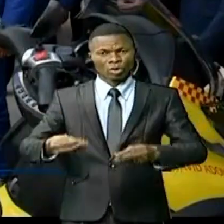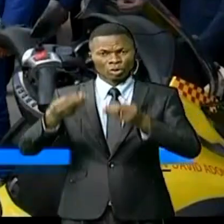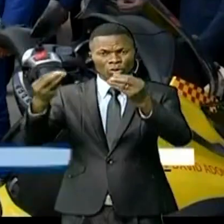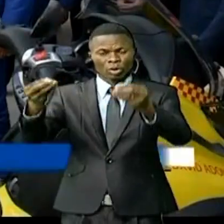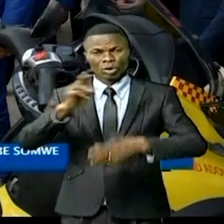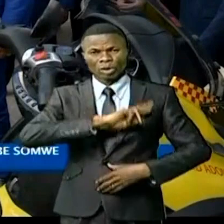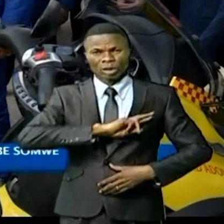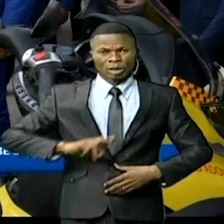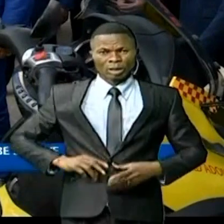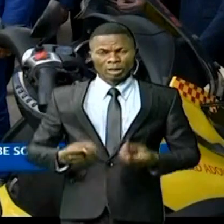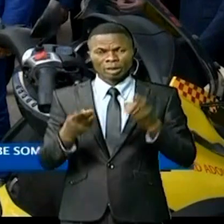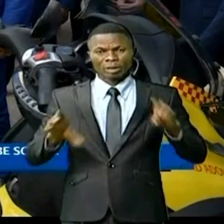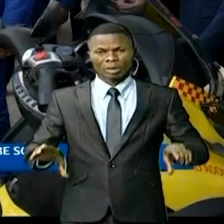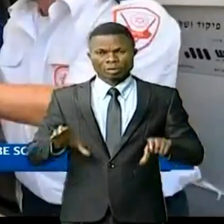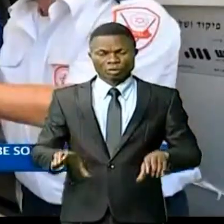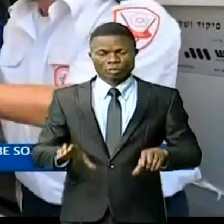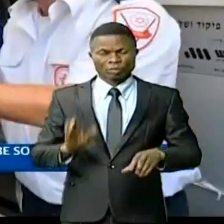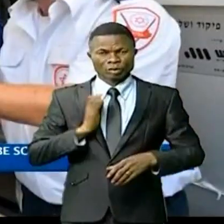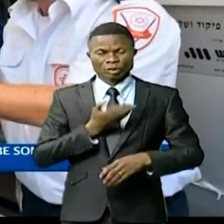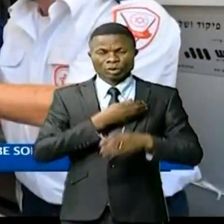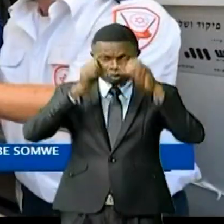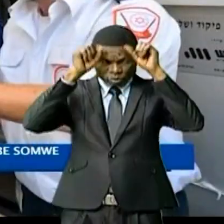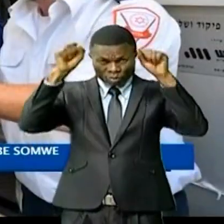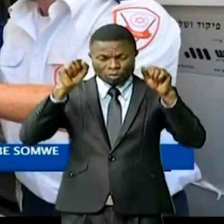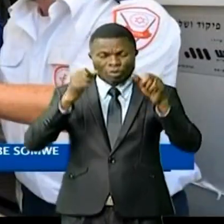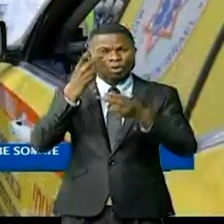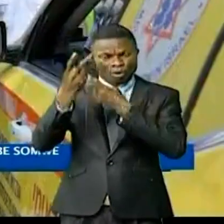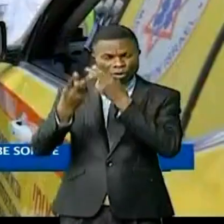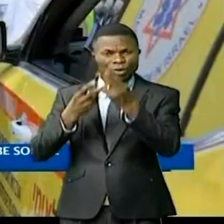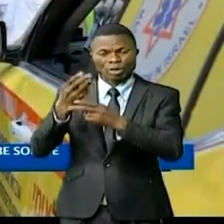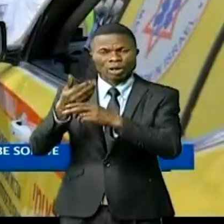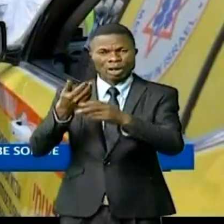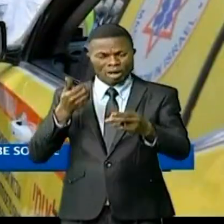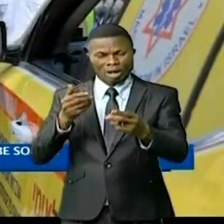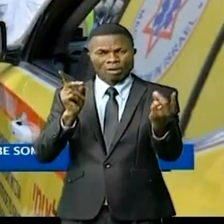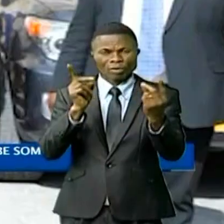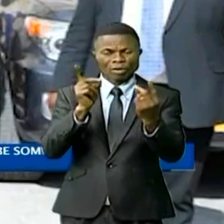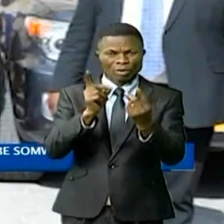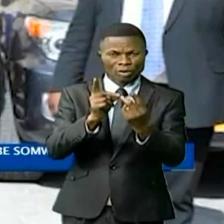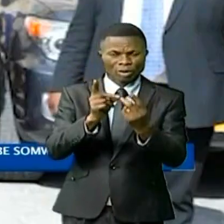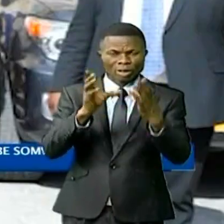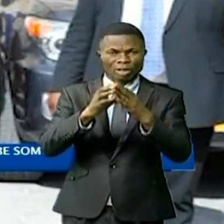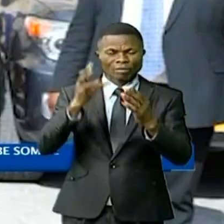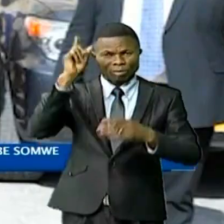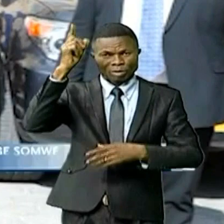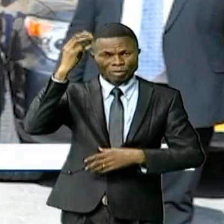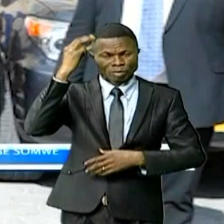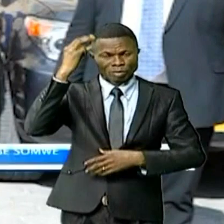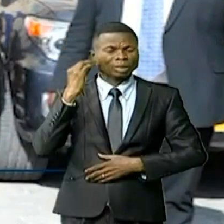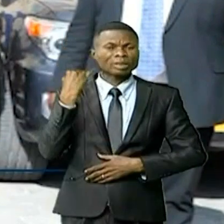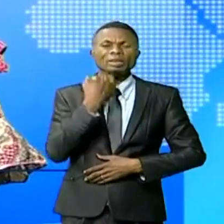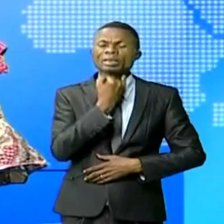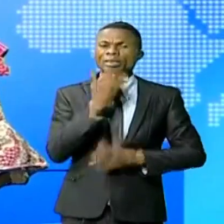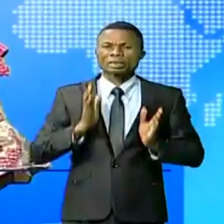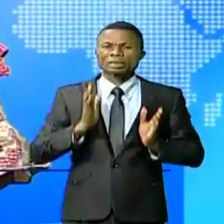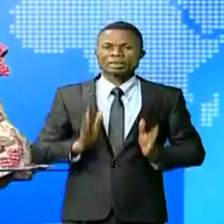RDC. Le président de la République les a visités avant sa rencontre avec le Premier ministre israélien.